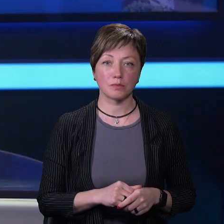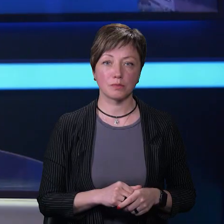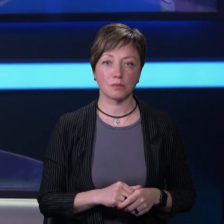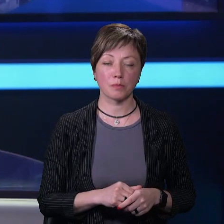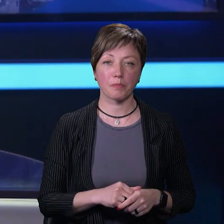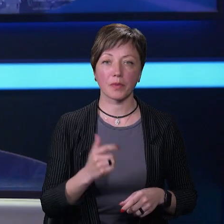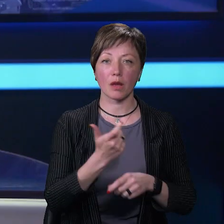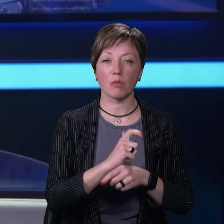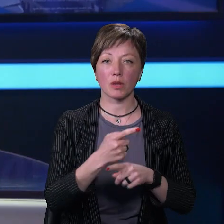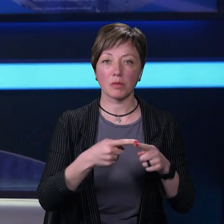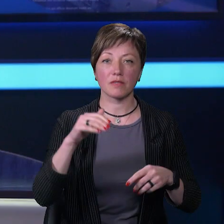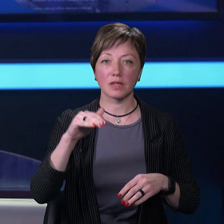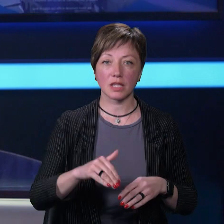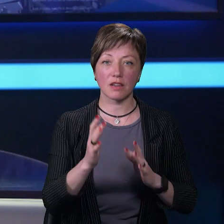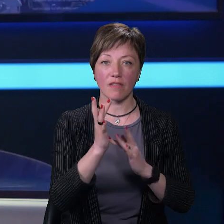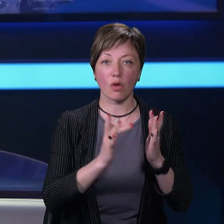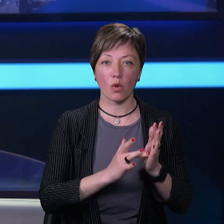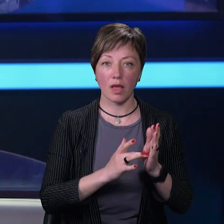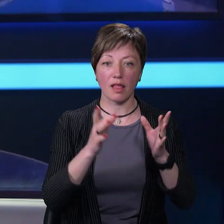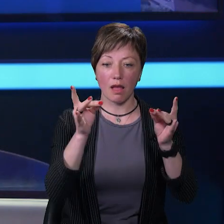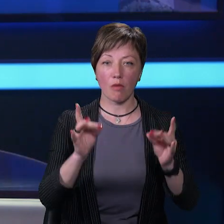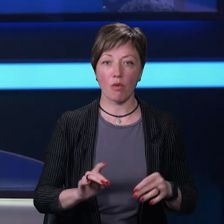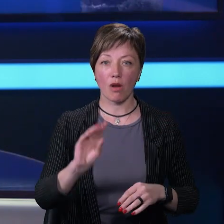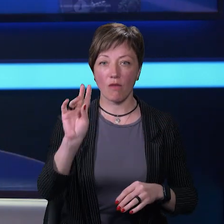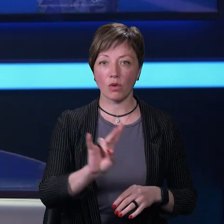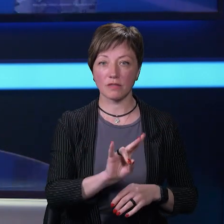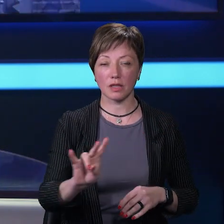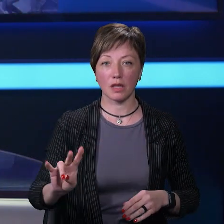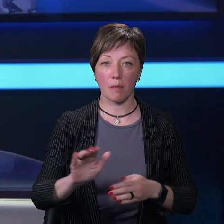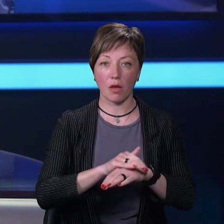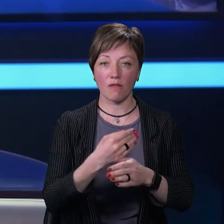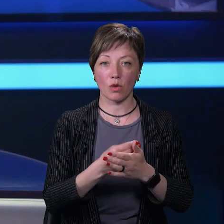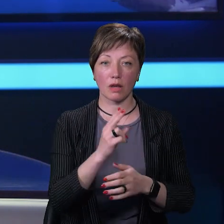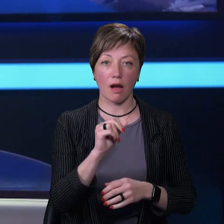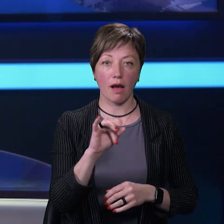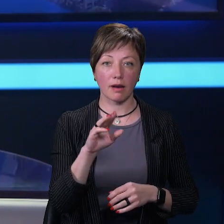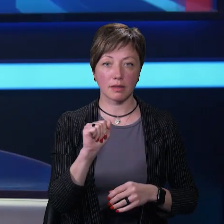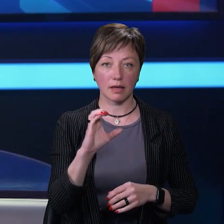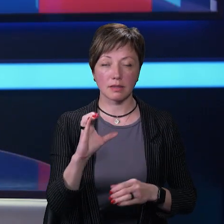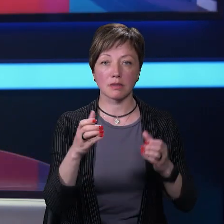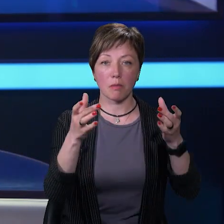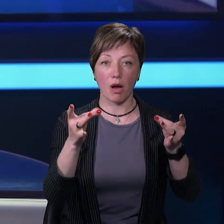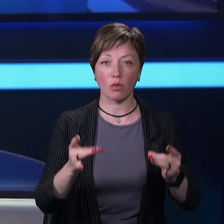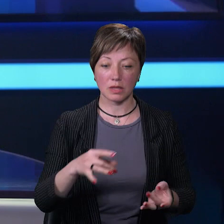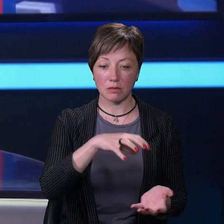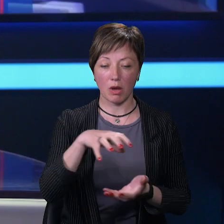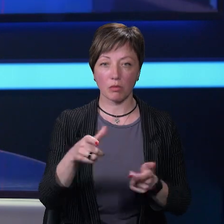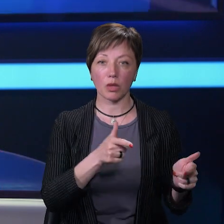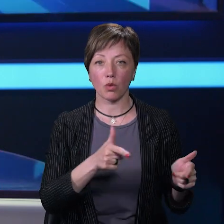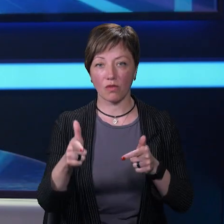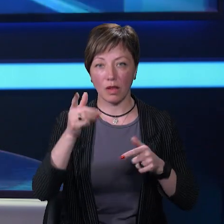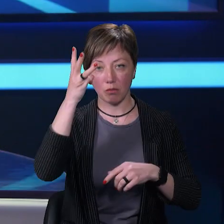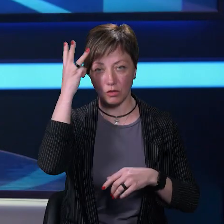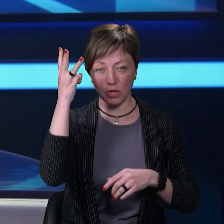Понад півтисячі великодніх наборів освятили у благодійному фонді «Карітас». Пакунки з пасками підготували для